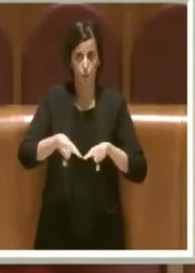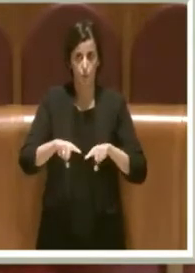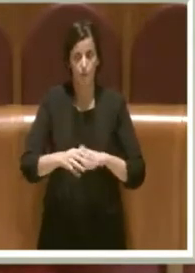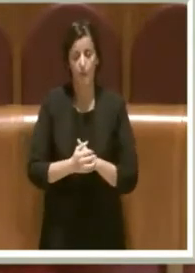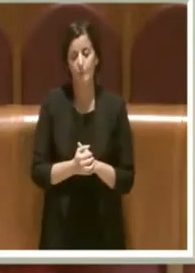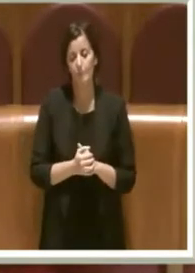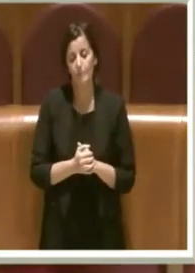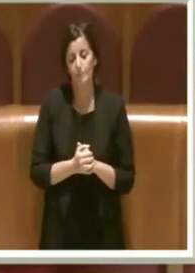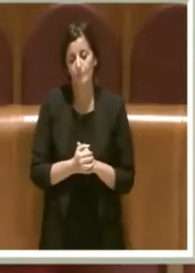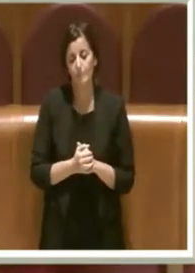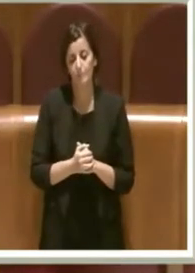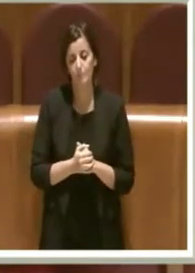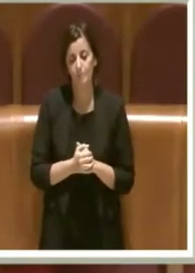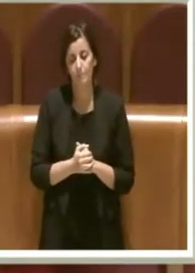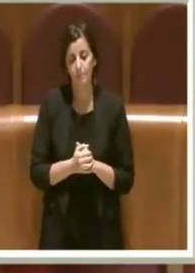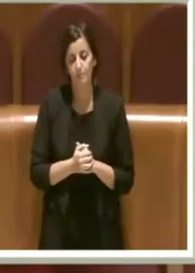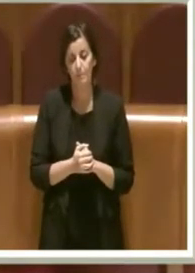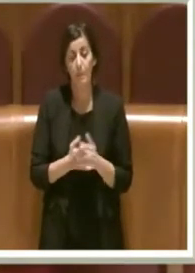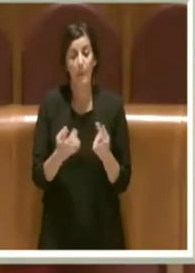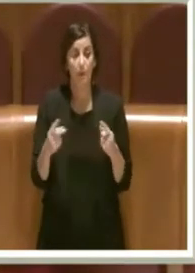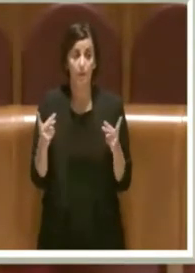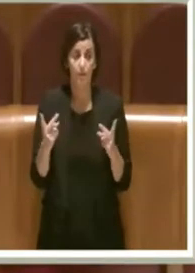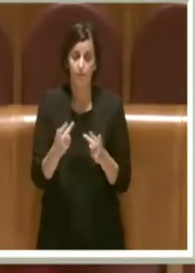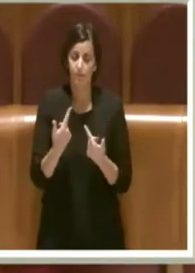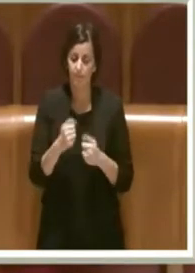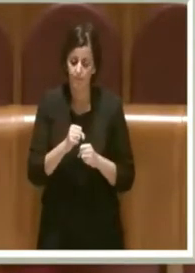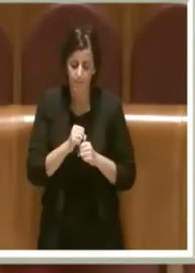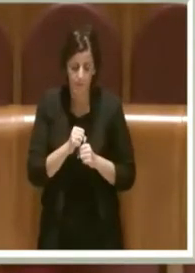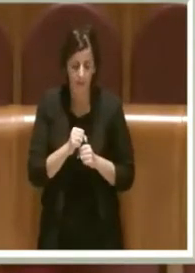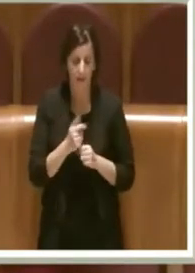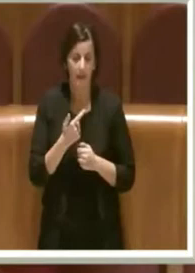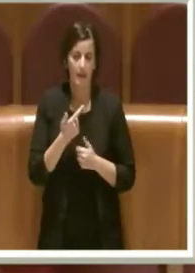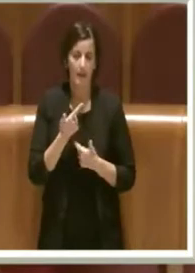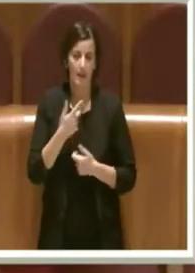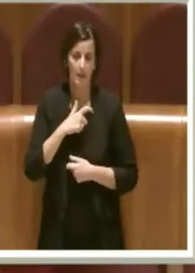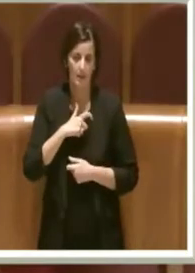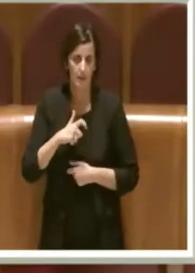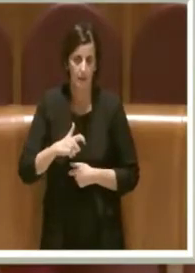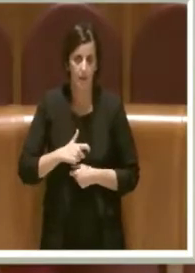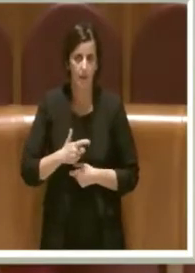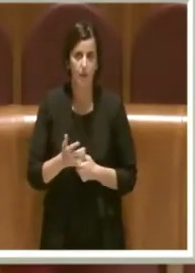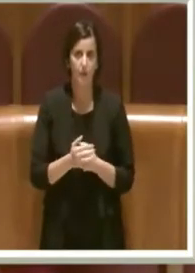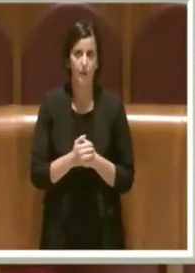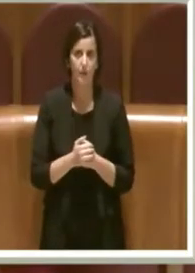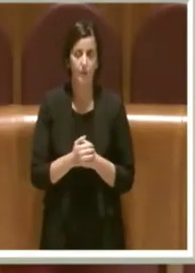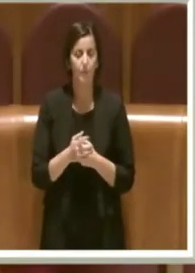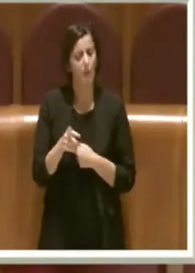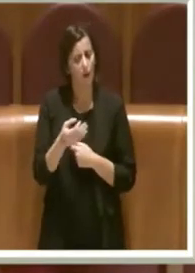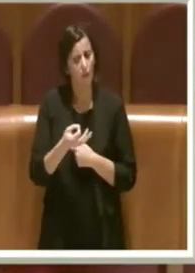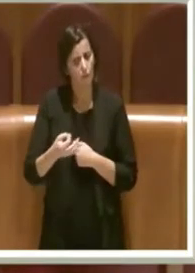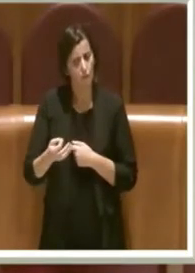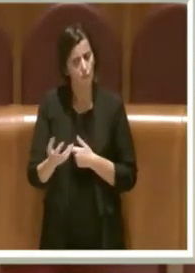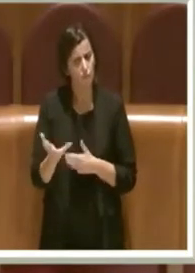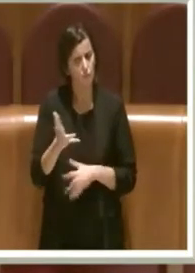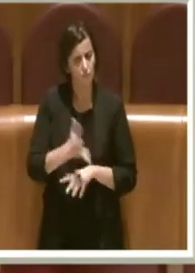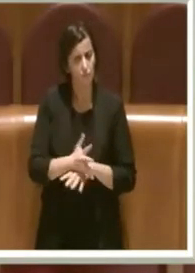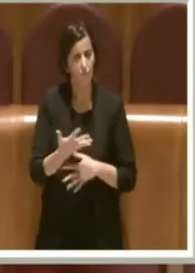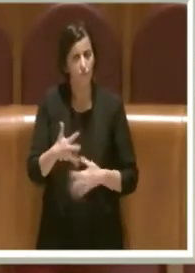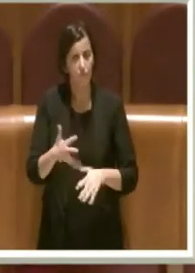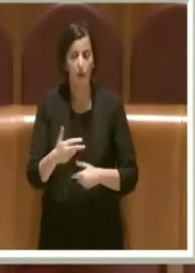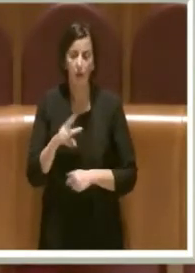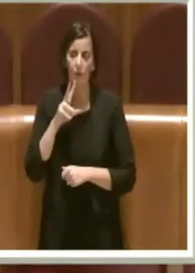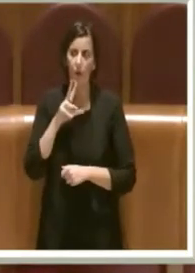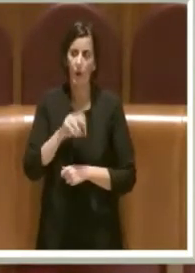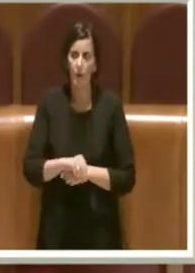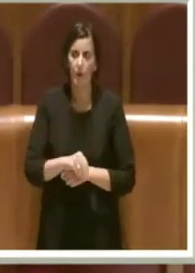Questo è, mi creda, signor sindaco. Lei giustamente è intervenuto e ha detto che assumerà le